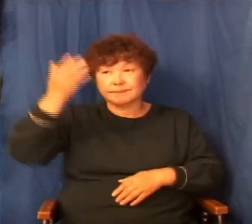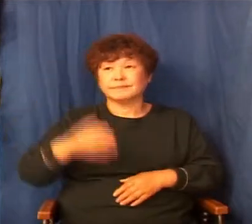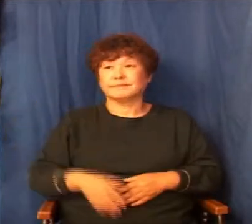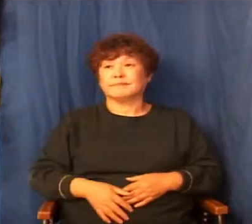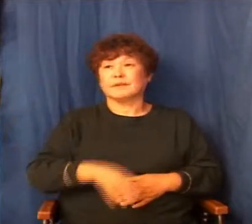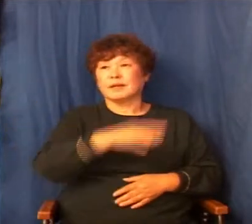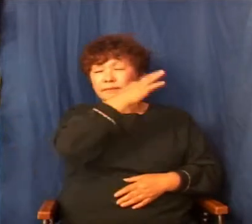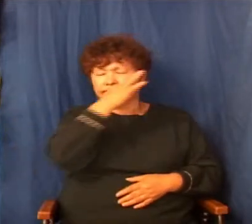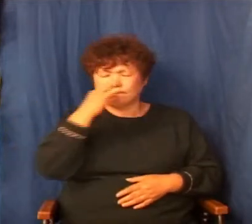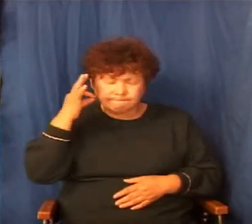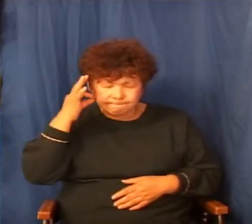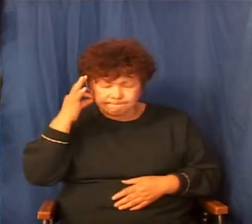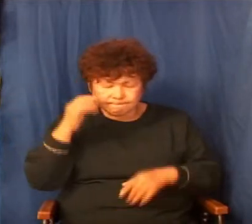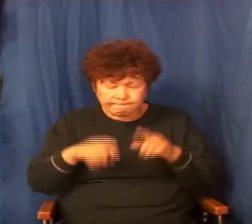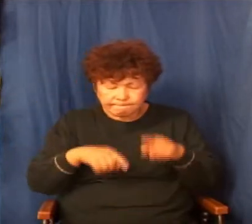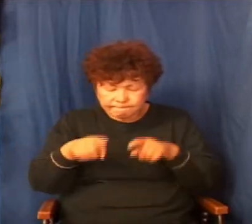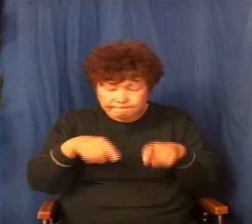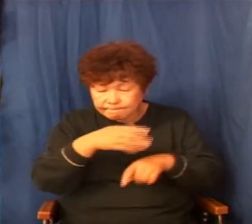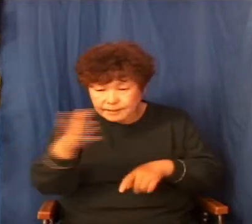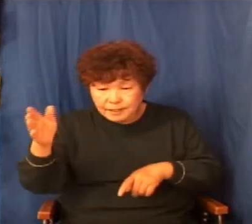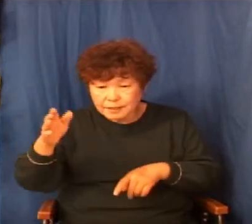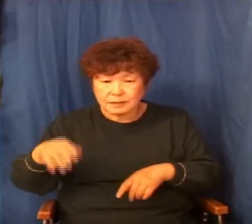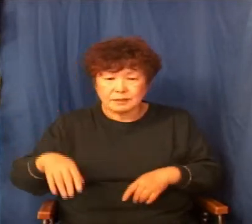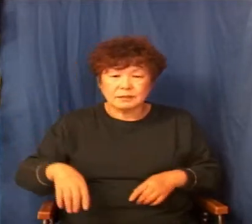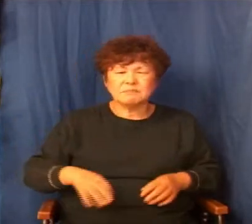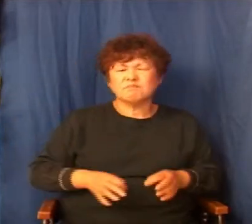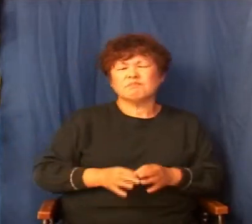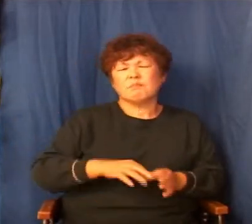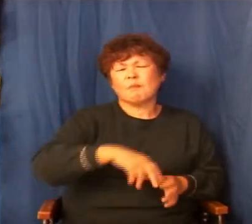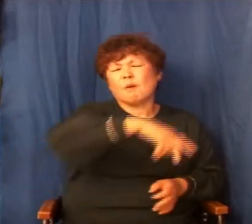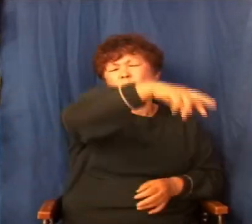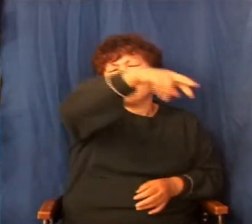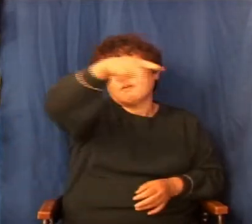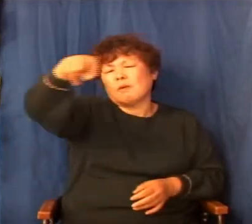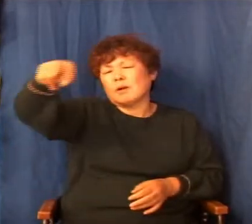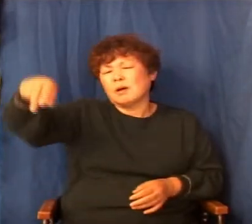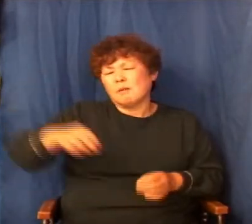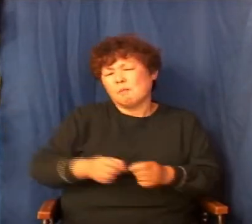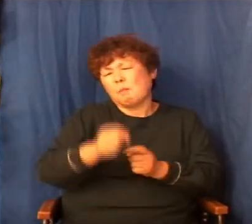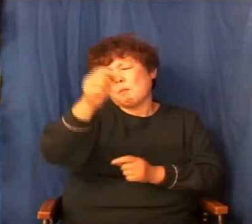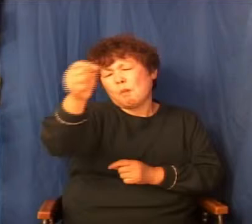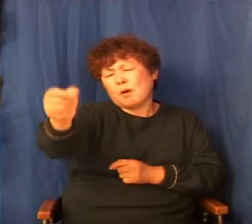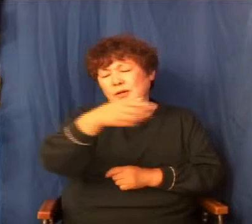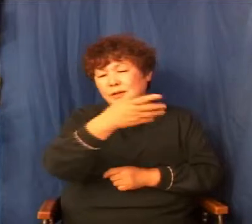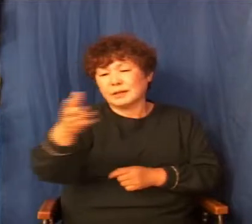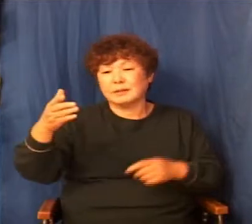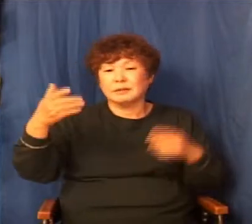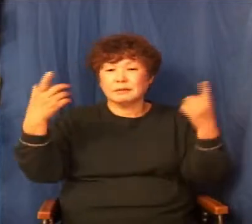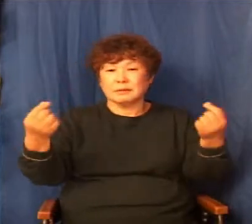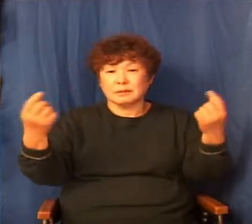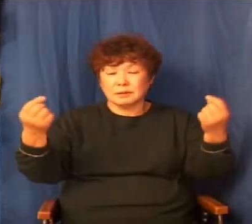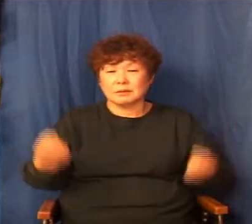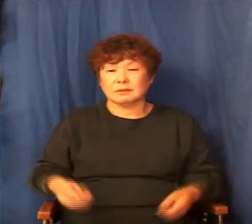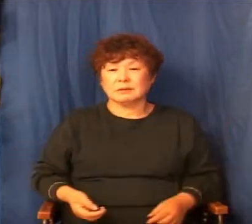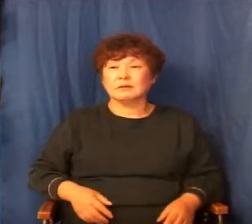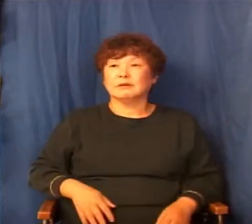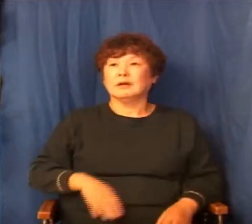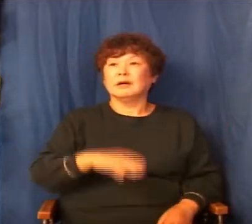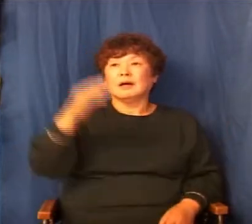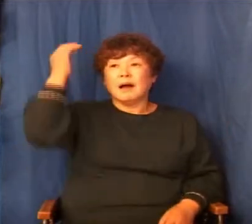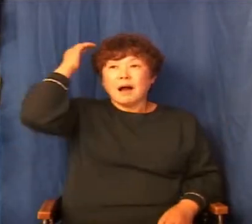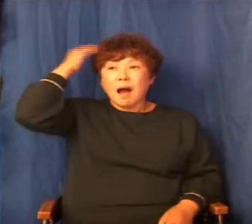묵묵히 가는 길이 돌아가는 길 같고 우리는 빨리 빨리 되기를 원하잖아요. 이게 빨리빨리가